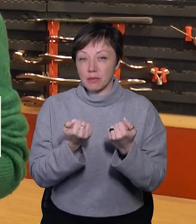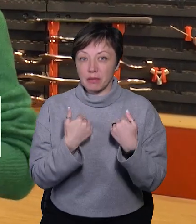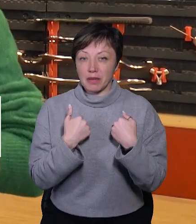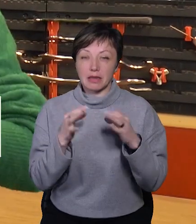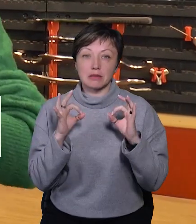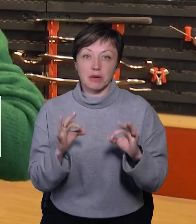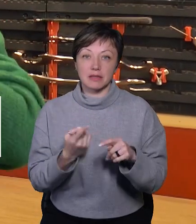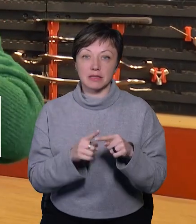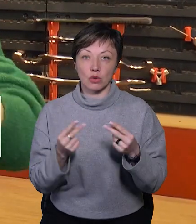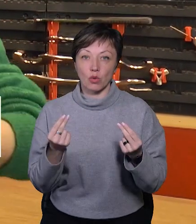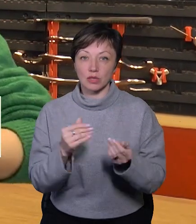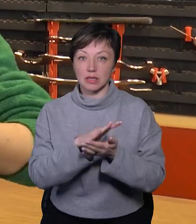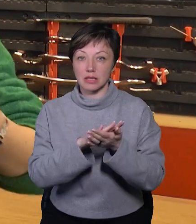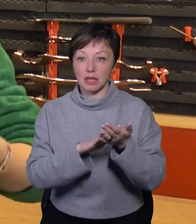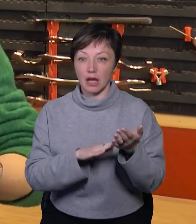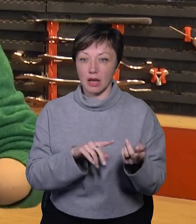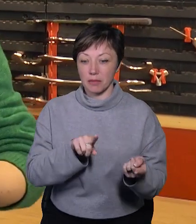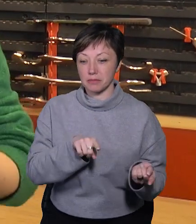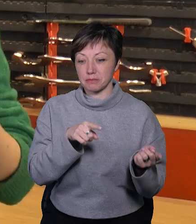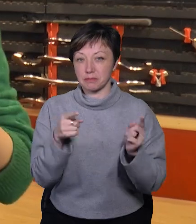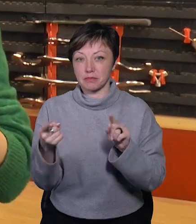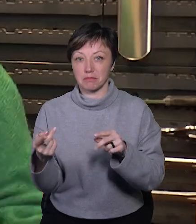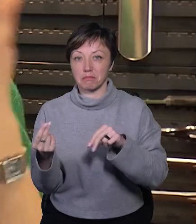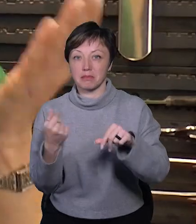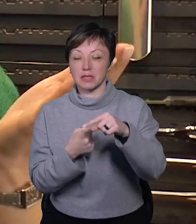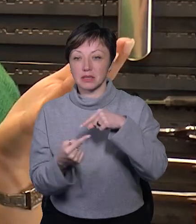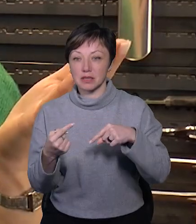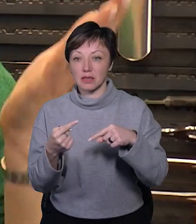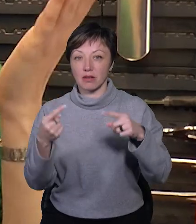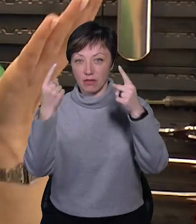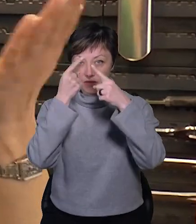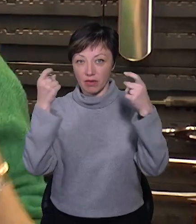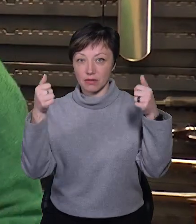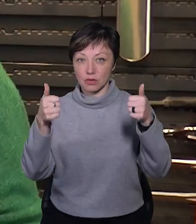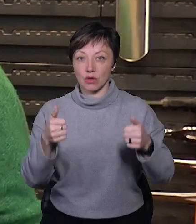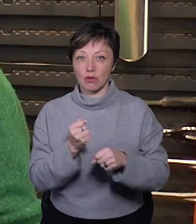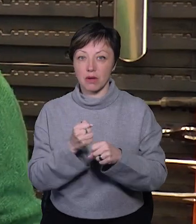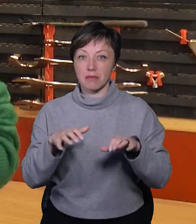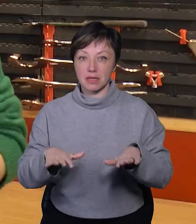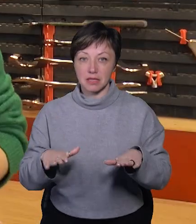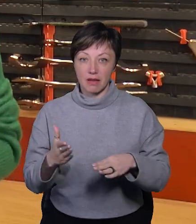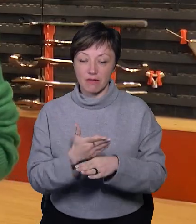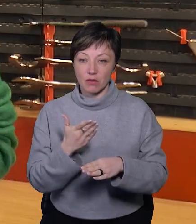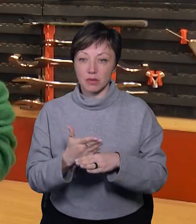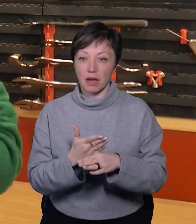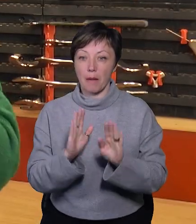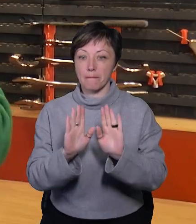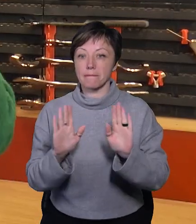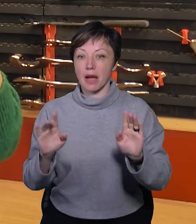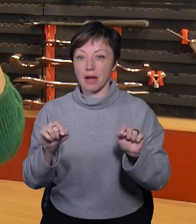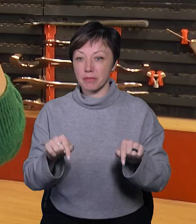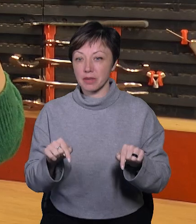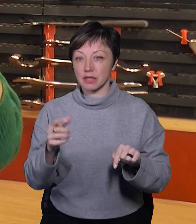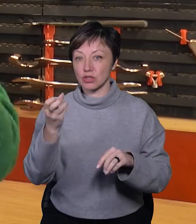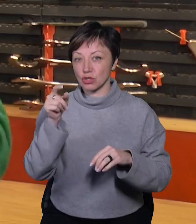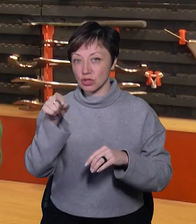насправді ці кошти далі перетікають в наступні бізнеси, тому що вивізку нам робив місцевий виробник, меблі ось ці і